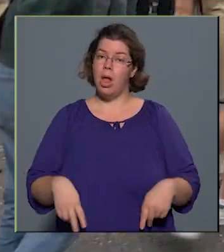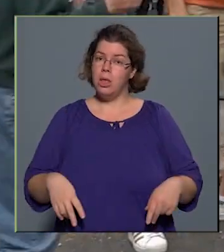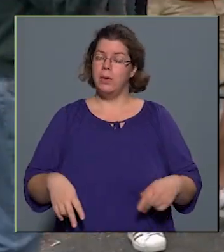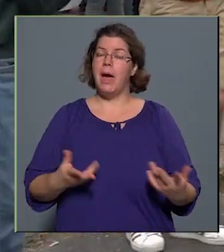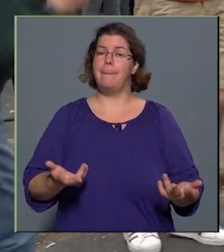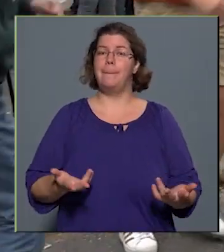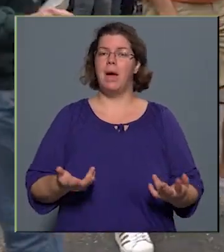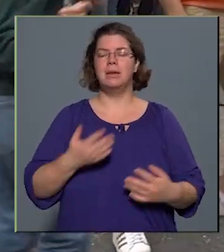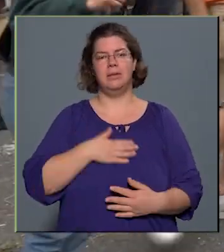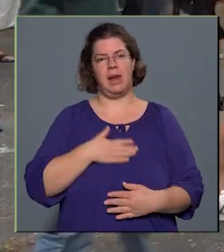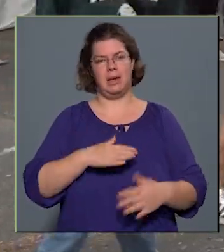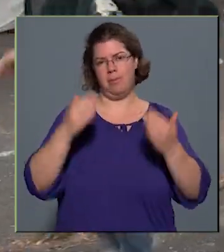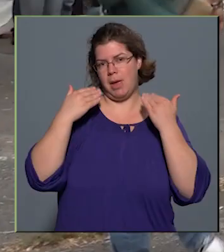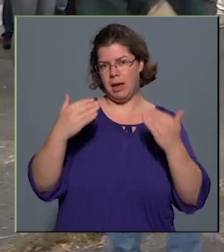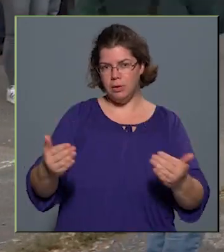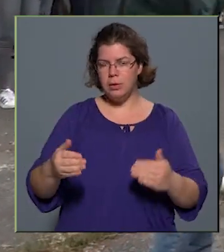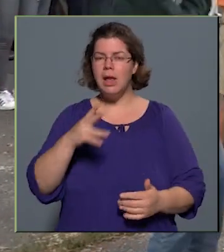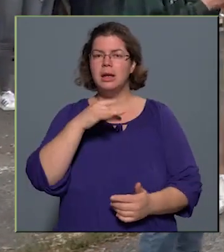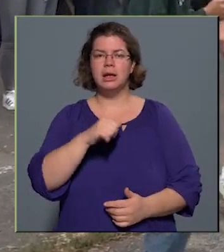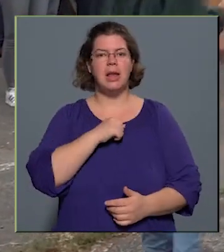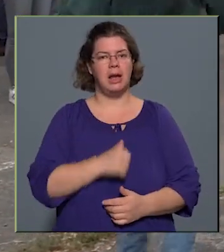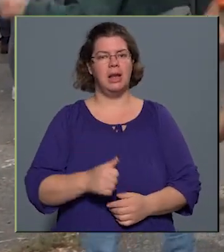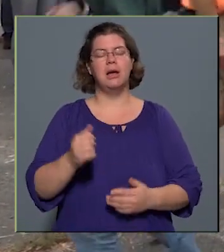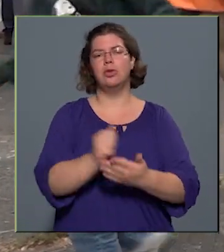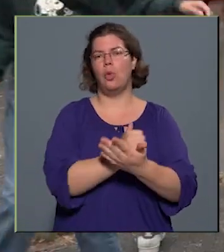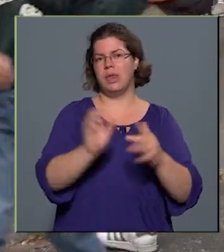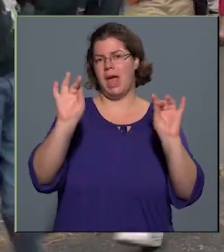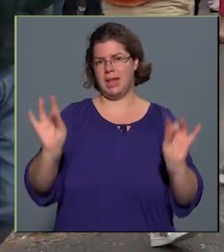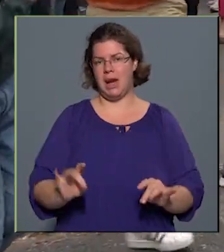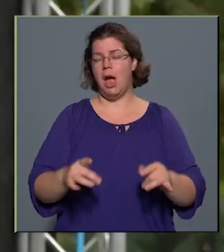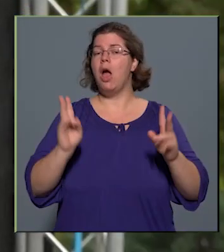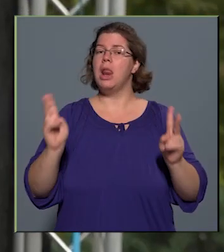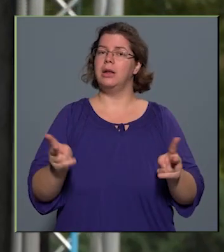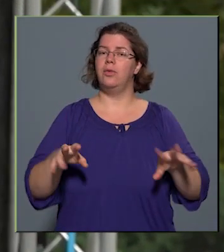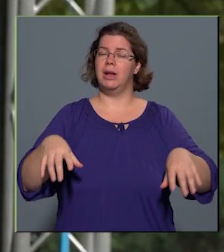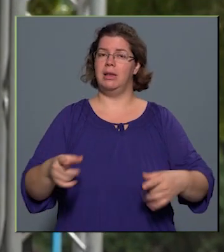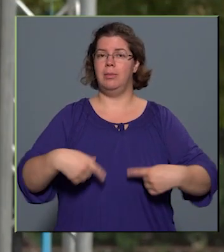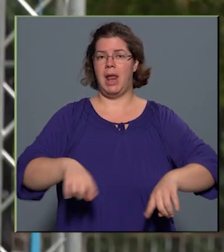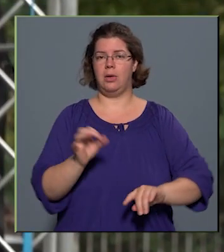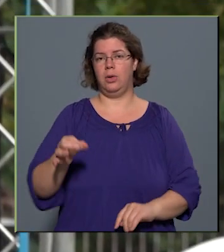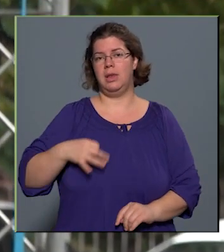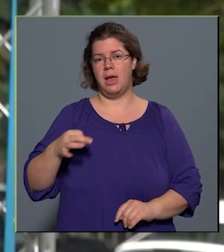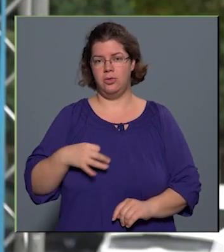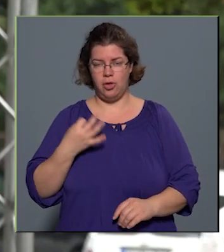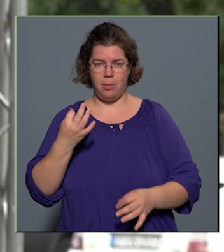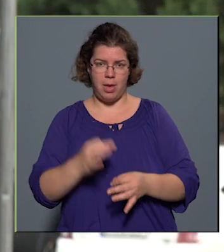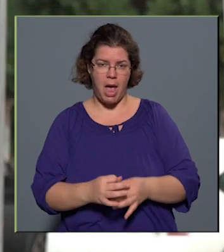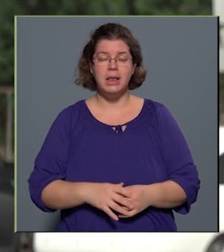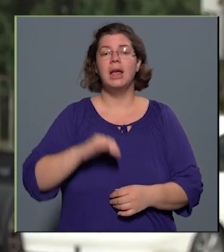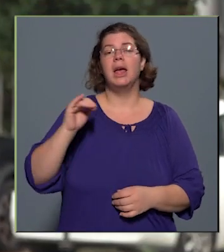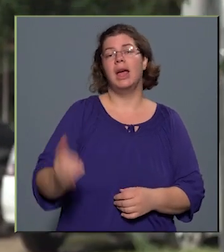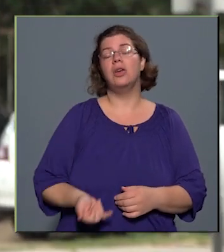Tulajdonképpen szeretném megköszönni a Richter Gedeon gyógyszergyárnak, hogy lehetővé teszi számukra az eseményt, és az általak nyújtott